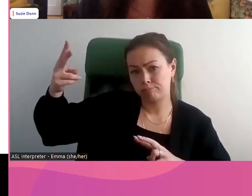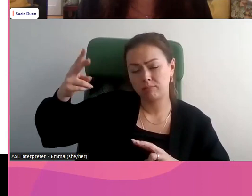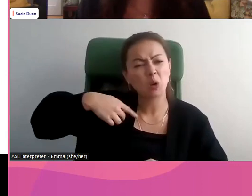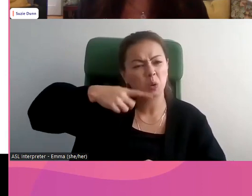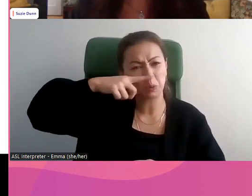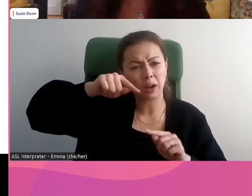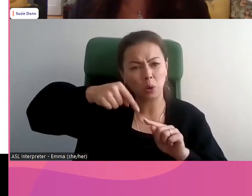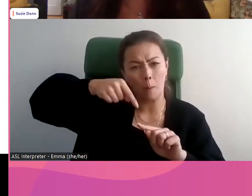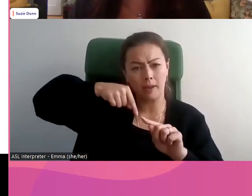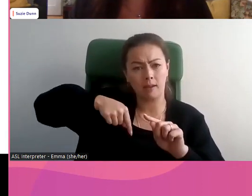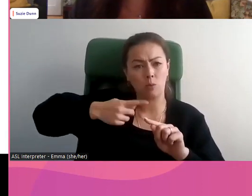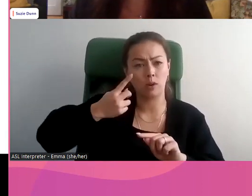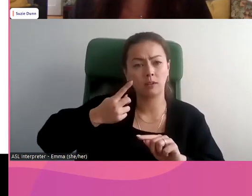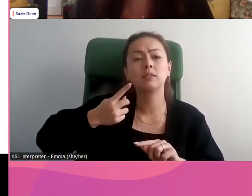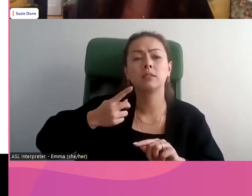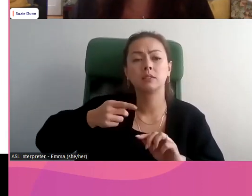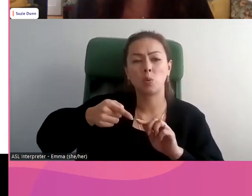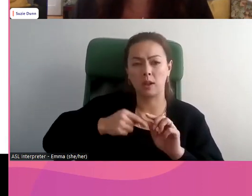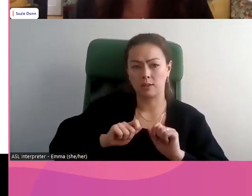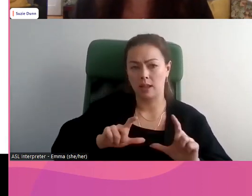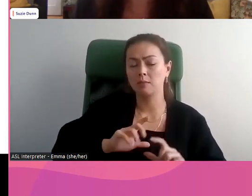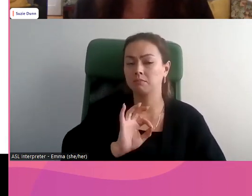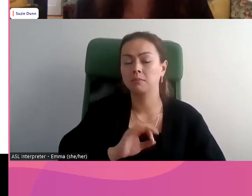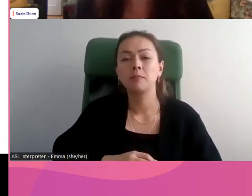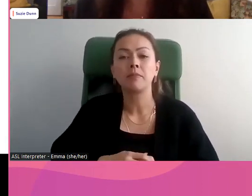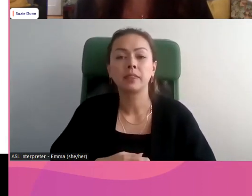au sein des jeunes. Revenons en arrière, s'il vous plaît.